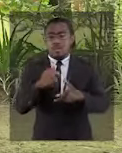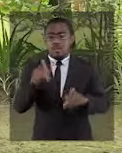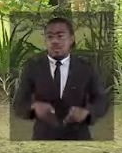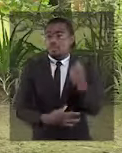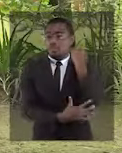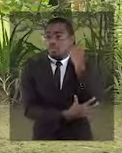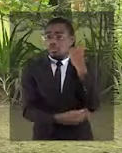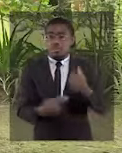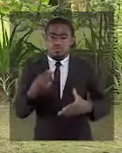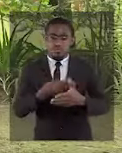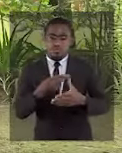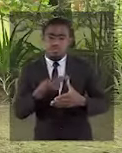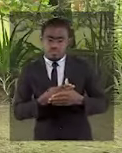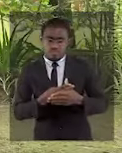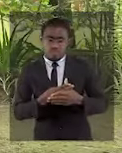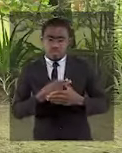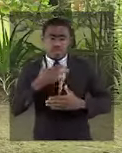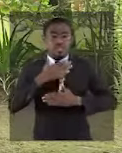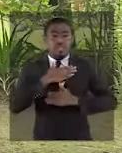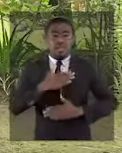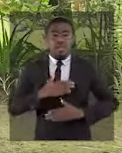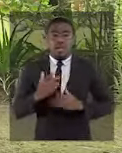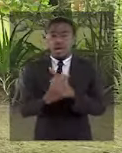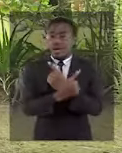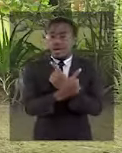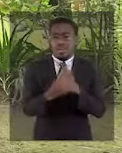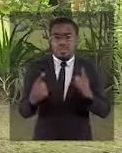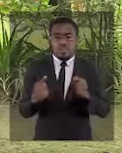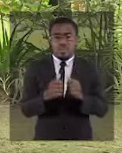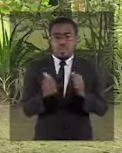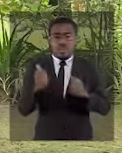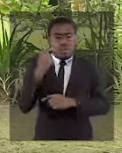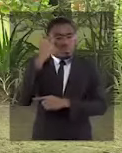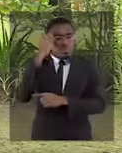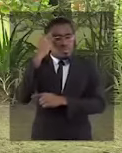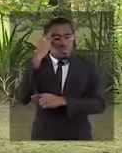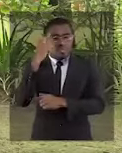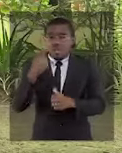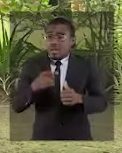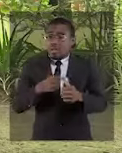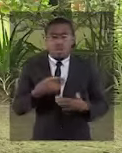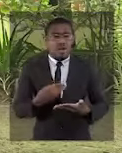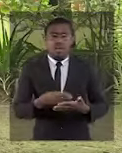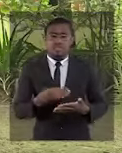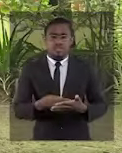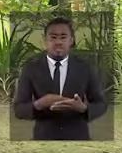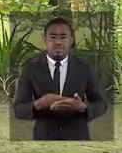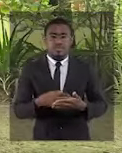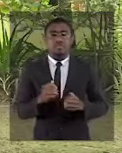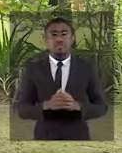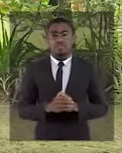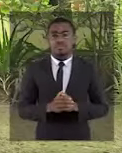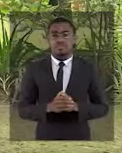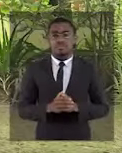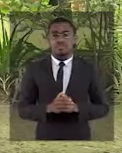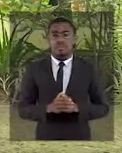faibles un accès total à la santé sans avoir à se préoccuper des aspects financiers, et ce,